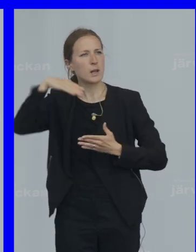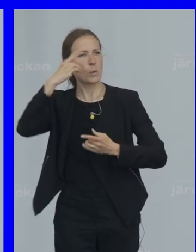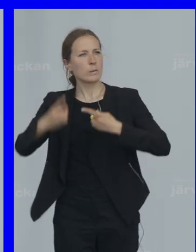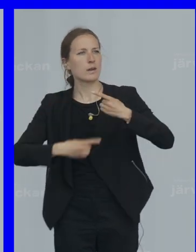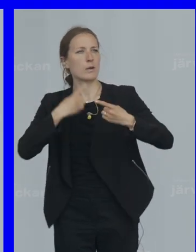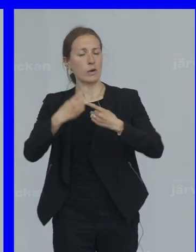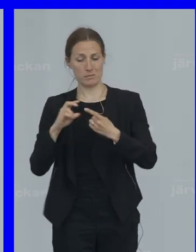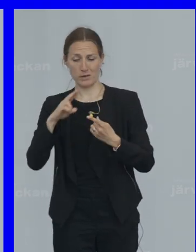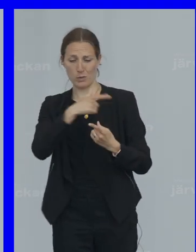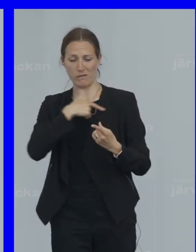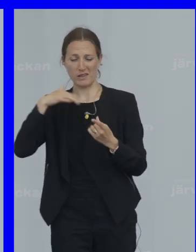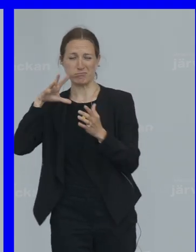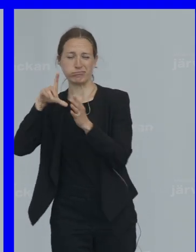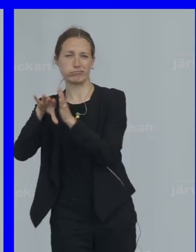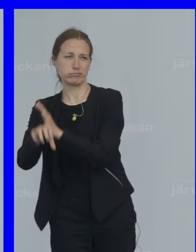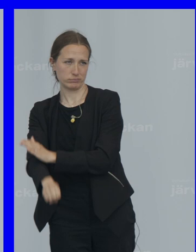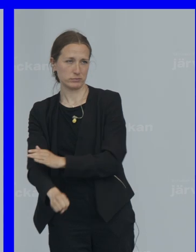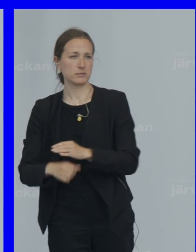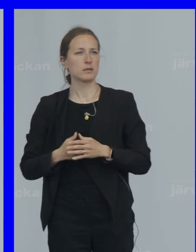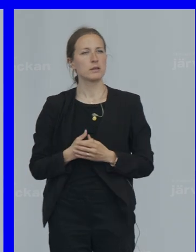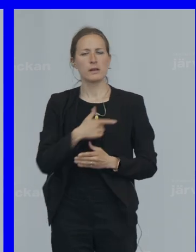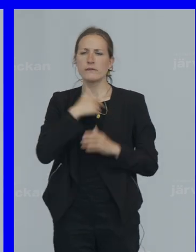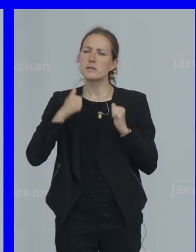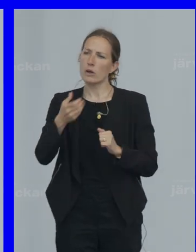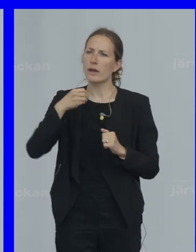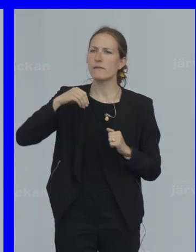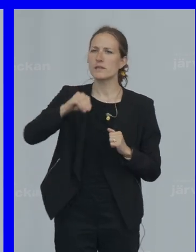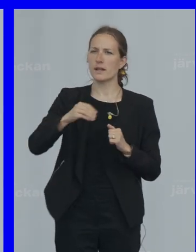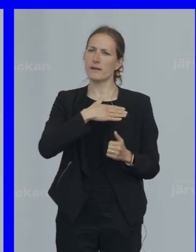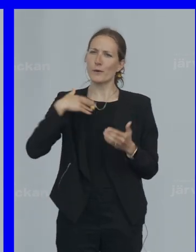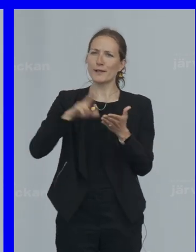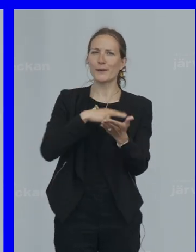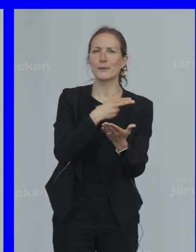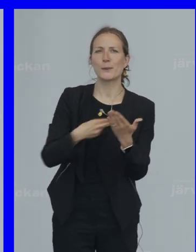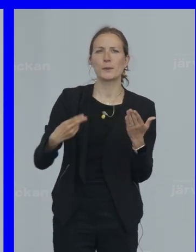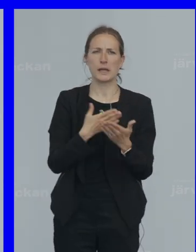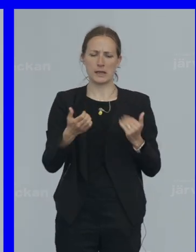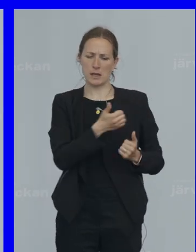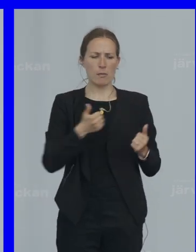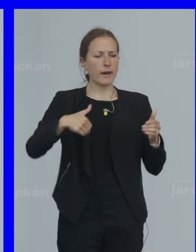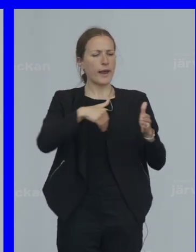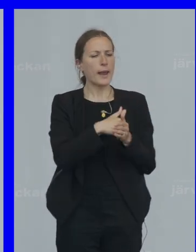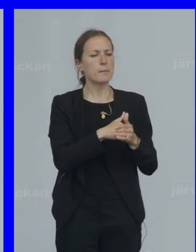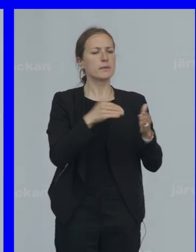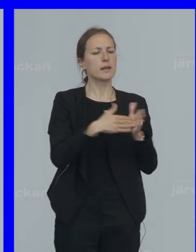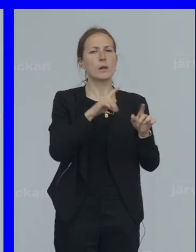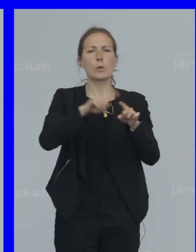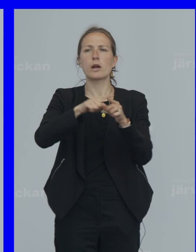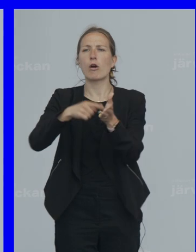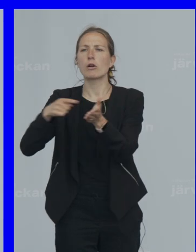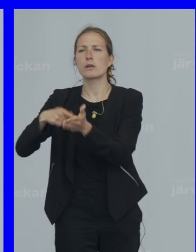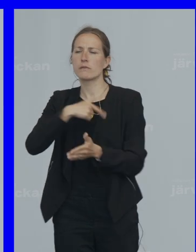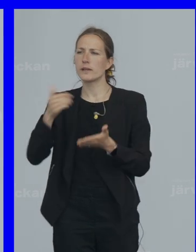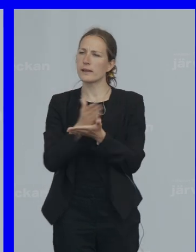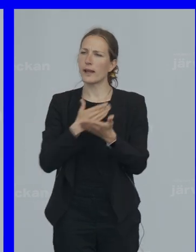Och som vi nu är på väg Att ödelägga Ska investera i den natur Som inte bara är hem Åt de arter Som vi delar den här